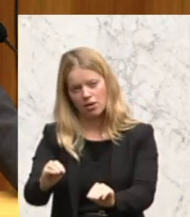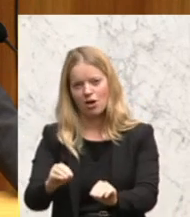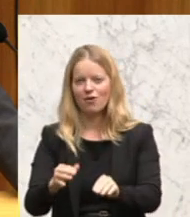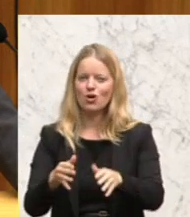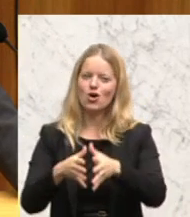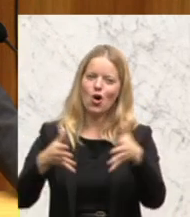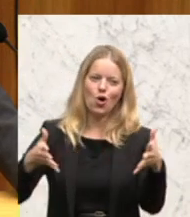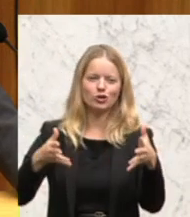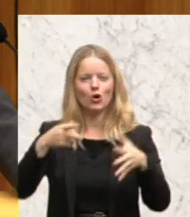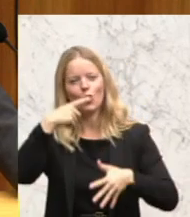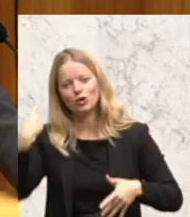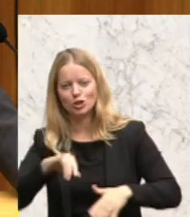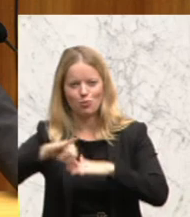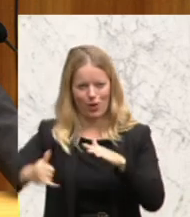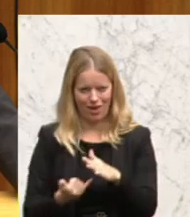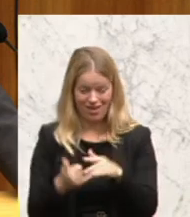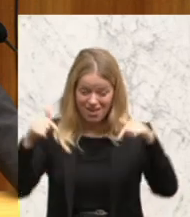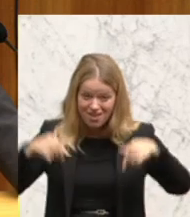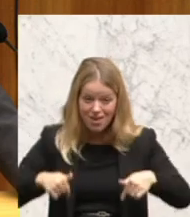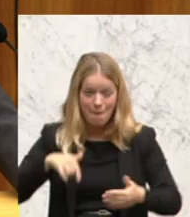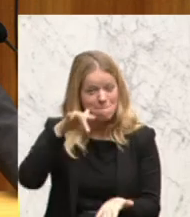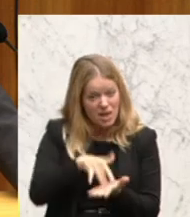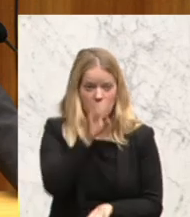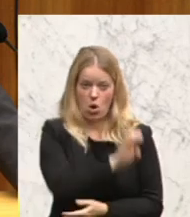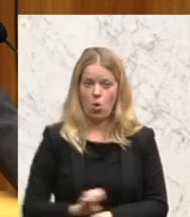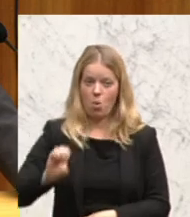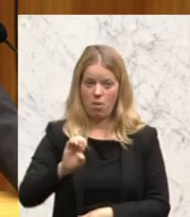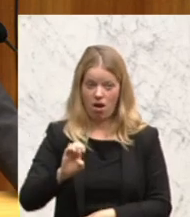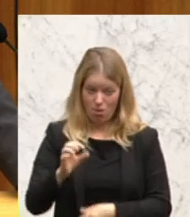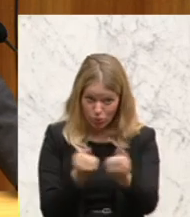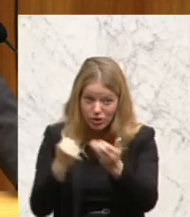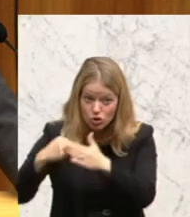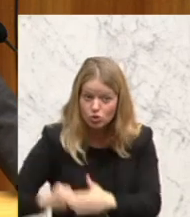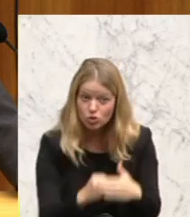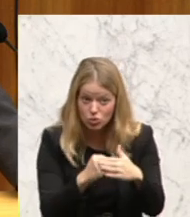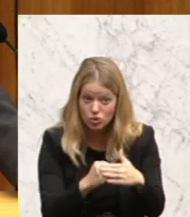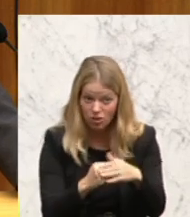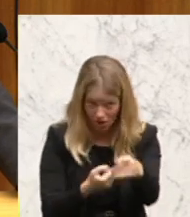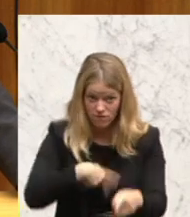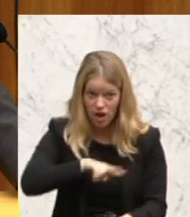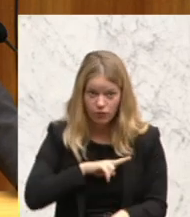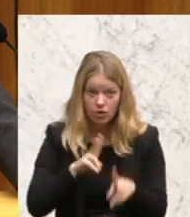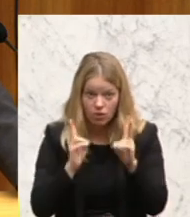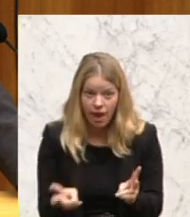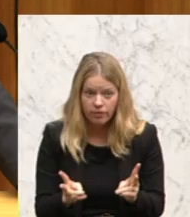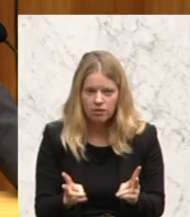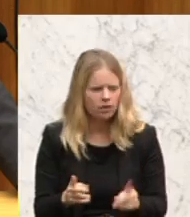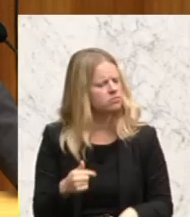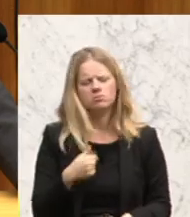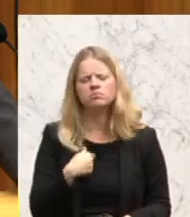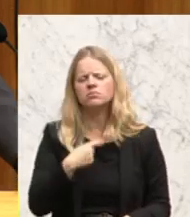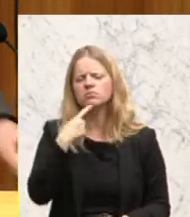mitten in Europa politisch zu unterstützen? Ich halte das für vollkommen verantwortungslos.